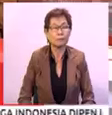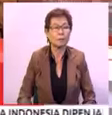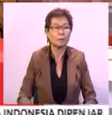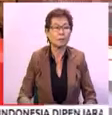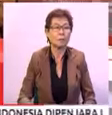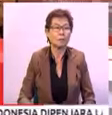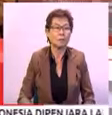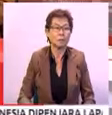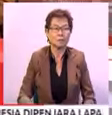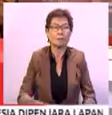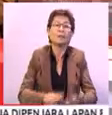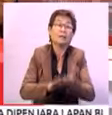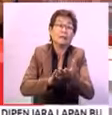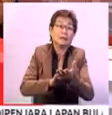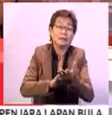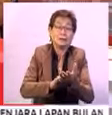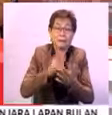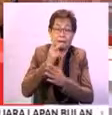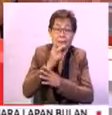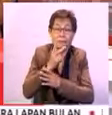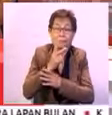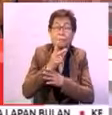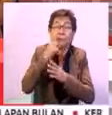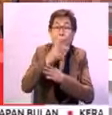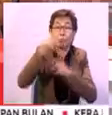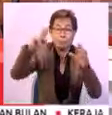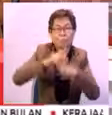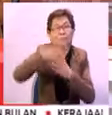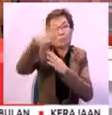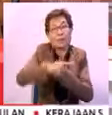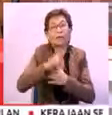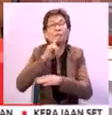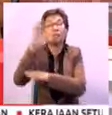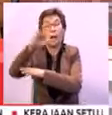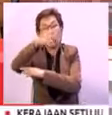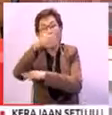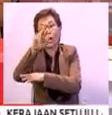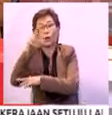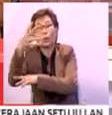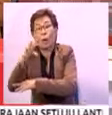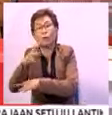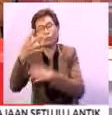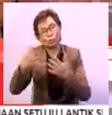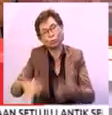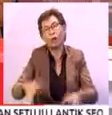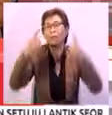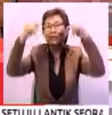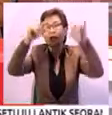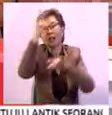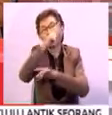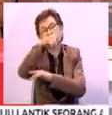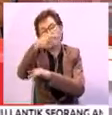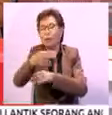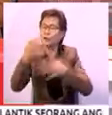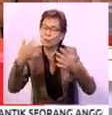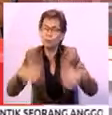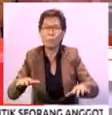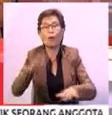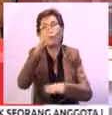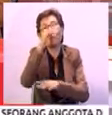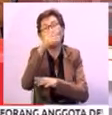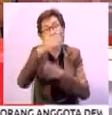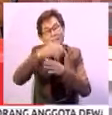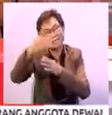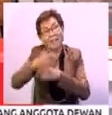Merintis program perumahan khas untuk belia antara aku janji manifesto PRU14 yang berjaya dilunaskan Kerajaan Pakatan Harapan Melaka